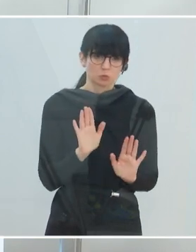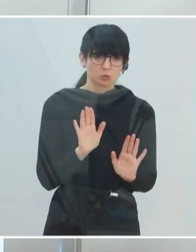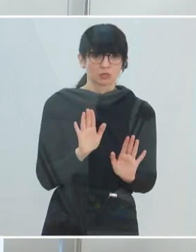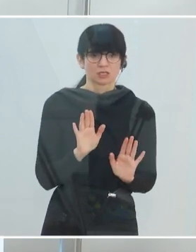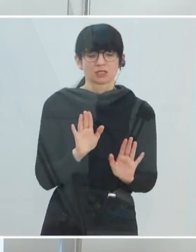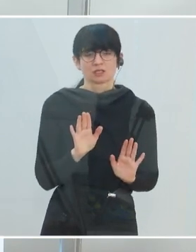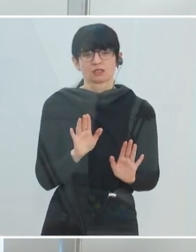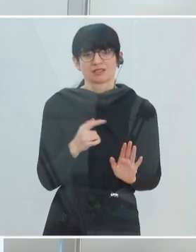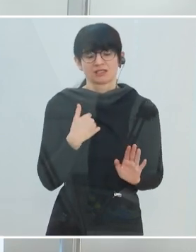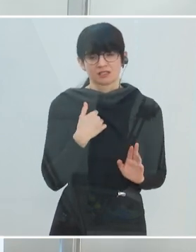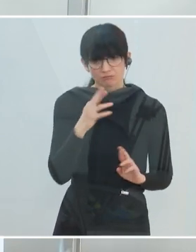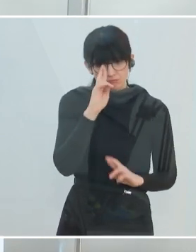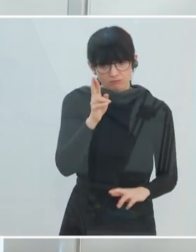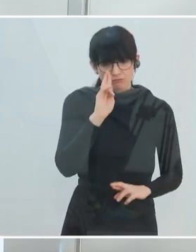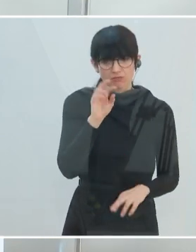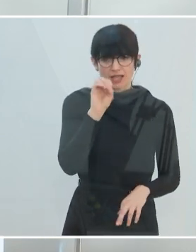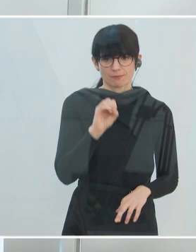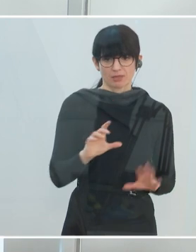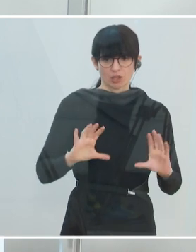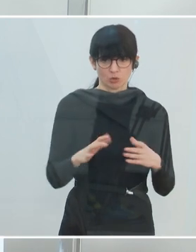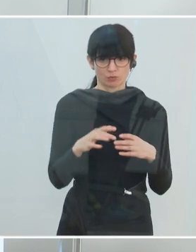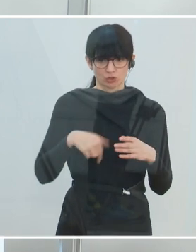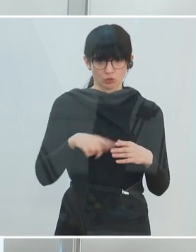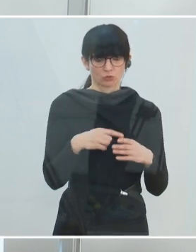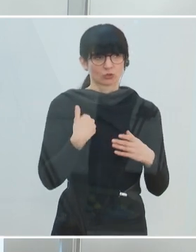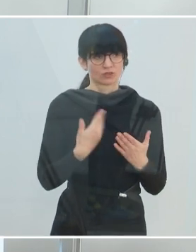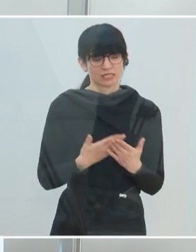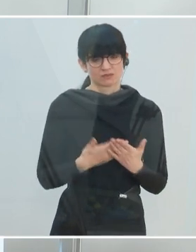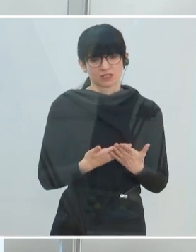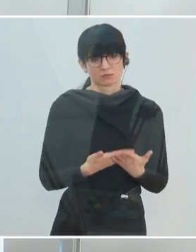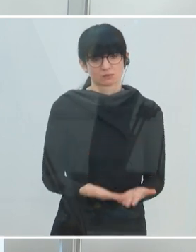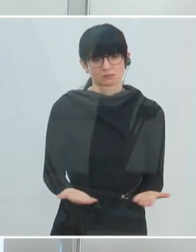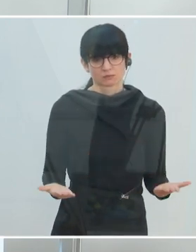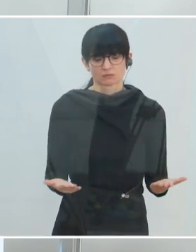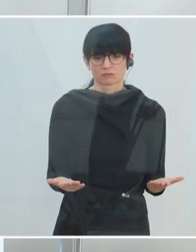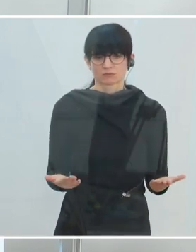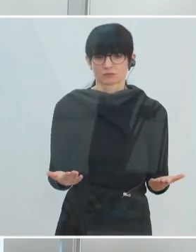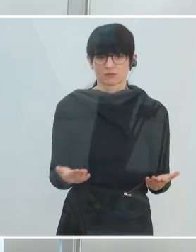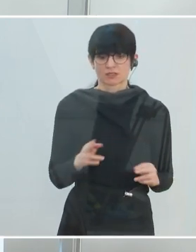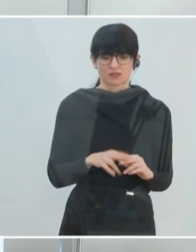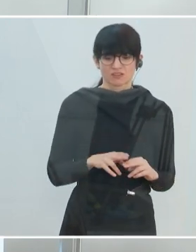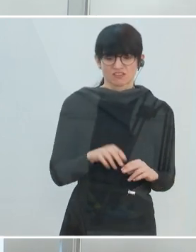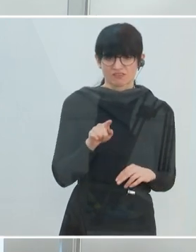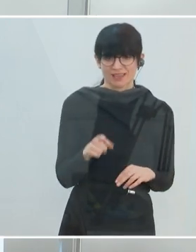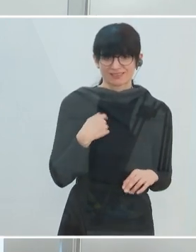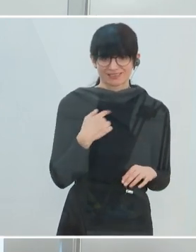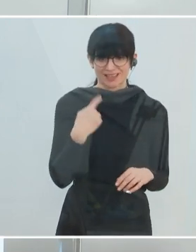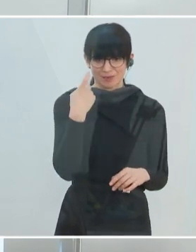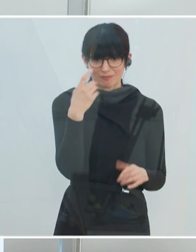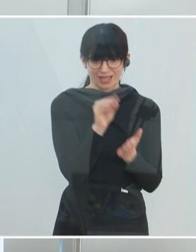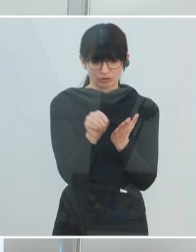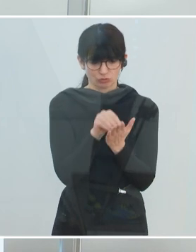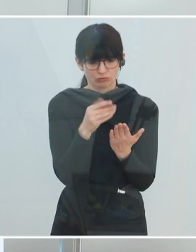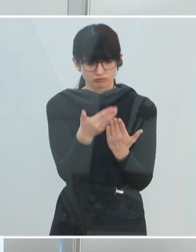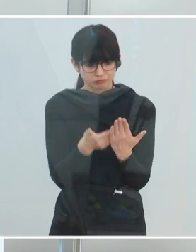die Fachexpertinnen der Ampelkommission sehr. Und sie haben, wenn man sich ihre Stellungnahme genau ansieht,